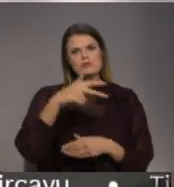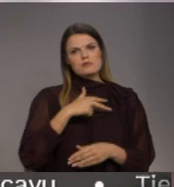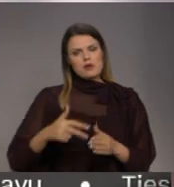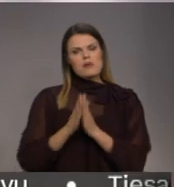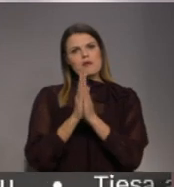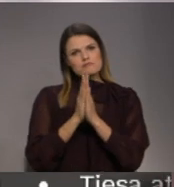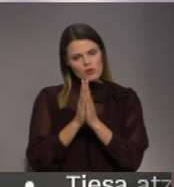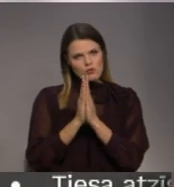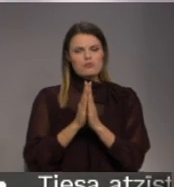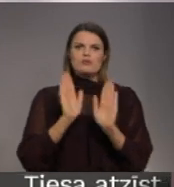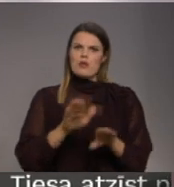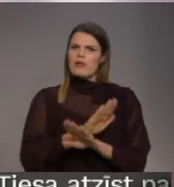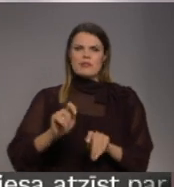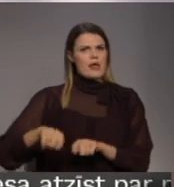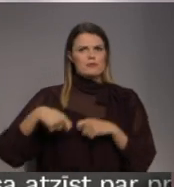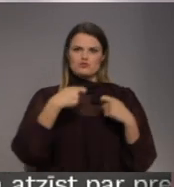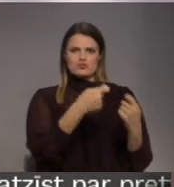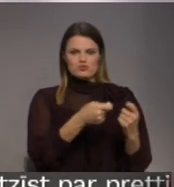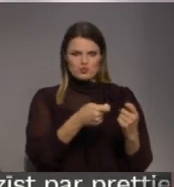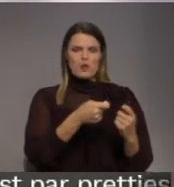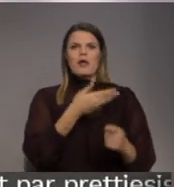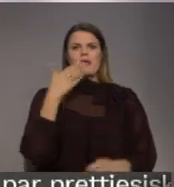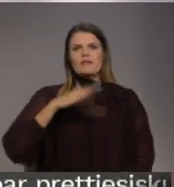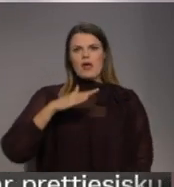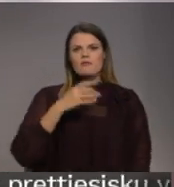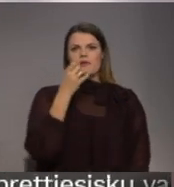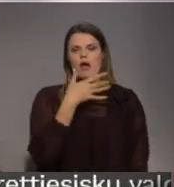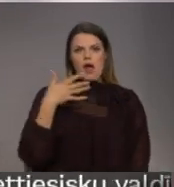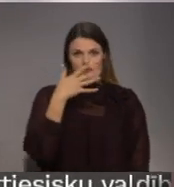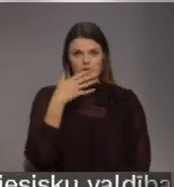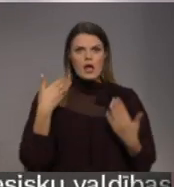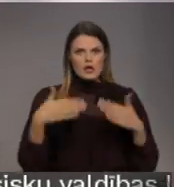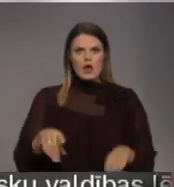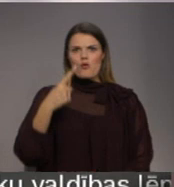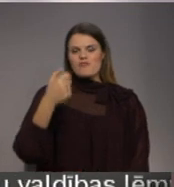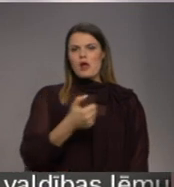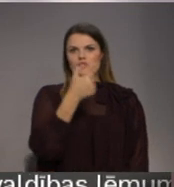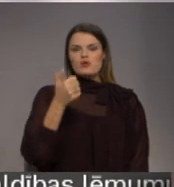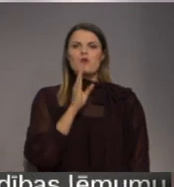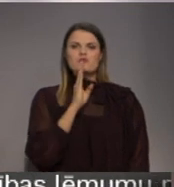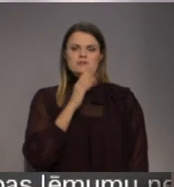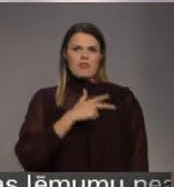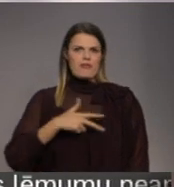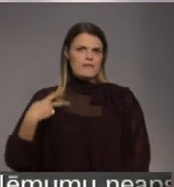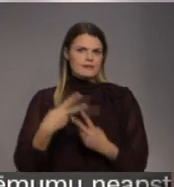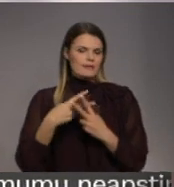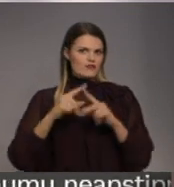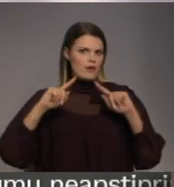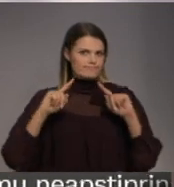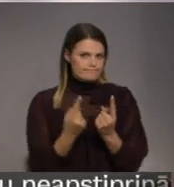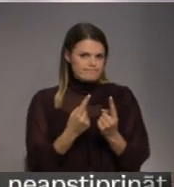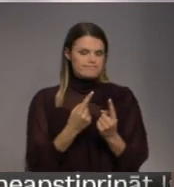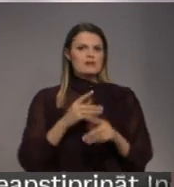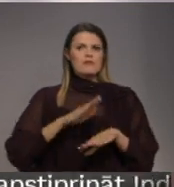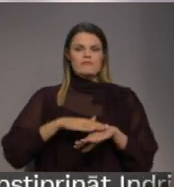saistībā ar mūsu valsts pilsunas izdošanu Dienvidāfrikai. Kā ziņots, Misāna jau vairāk nekā gadu ir Dānijas cietumā, jo tika aizturēt un